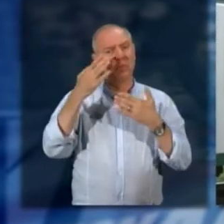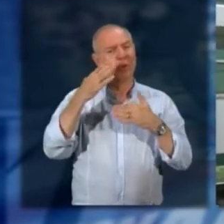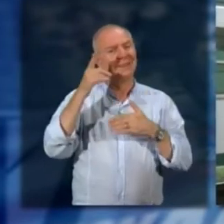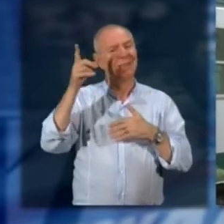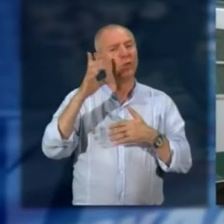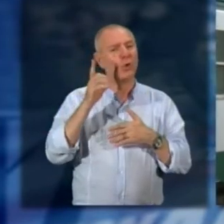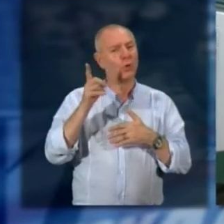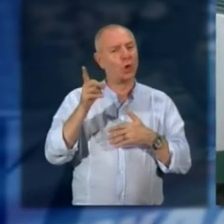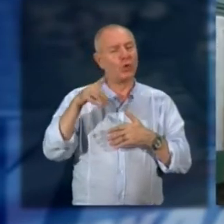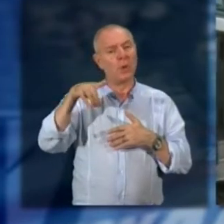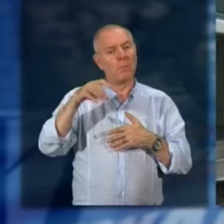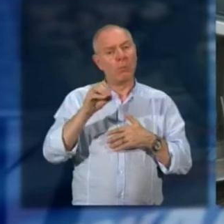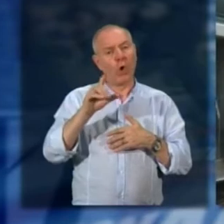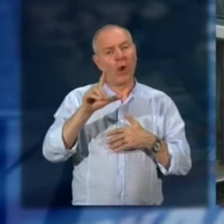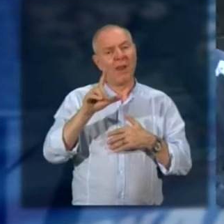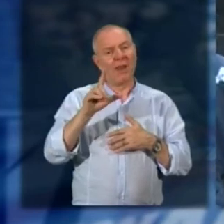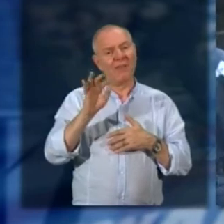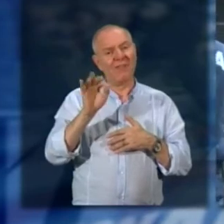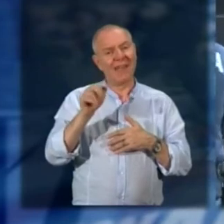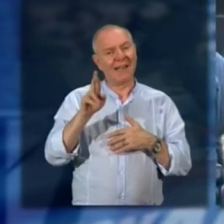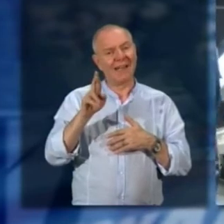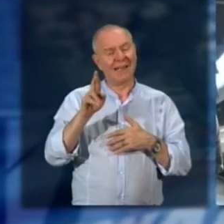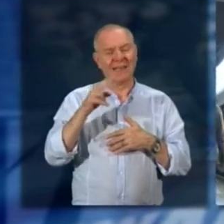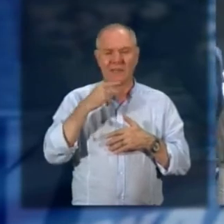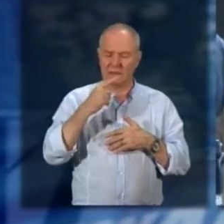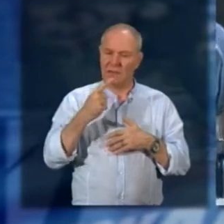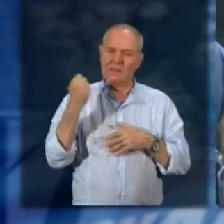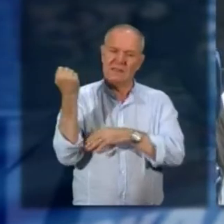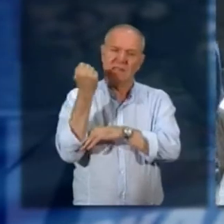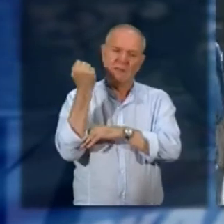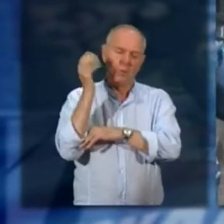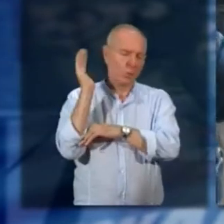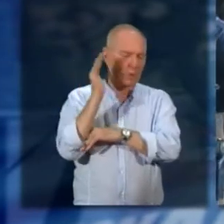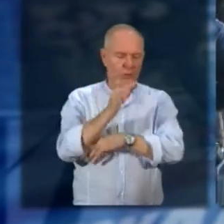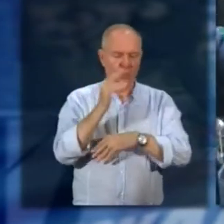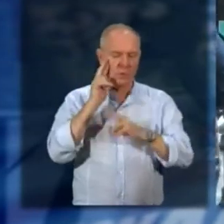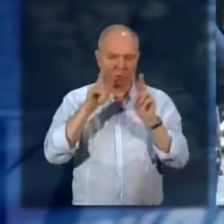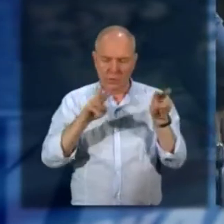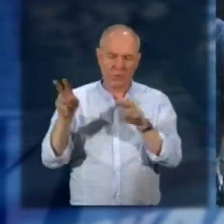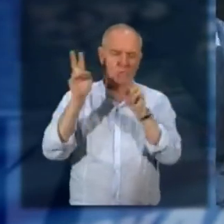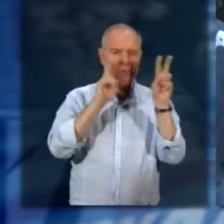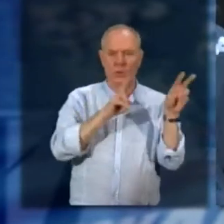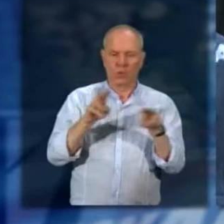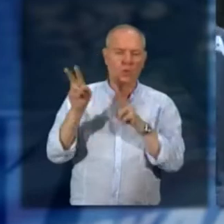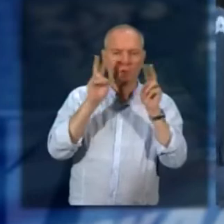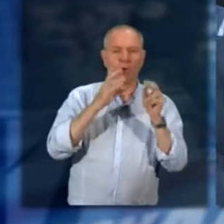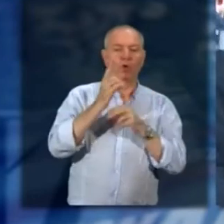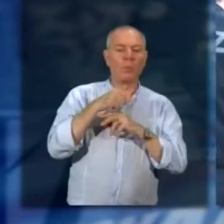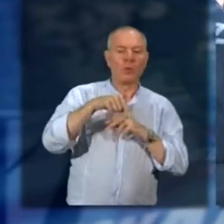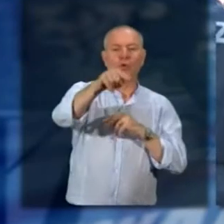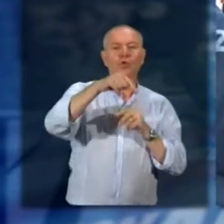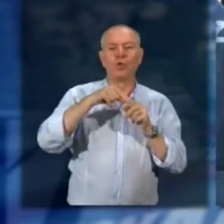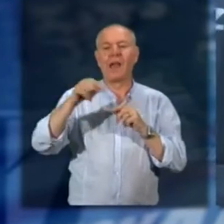impegnata, pur con la cronica carenza di personale, con frequenti servizi ogni giorno sulle tratte Domodossola-Rona e Domodossola-Novara.